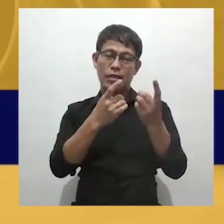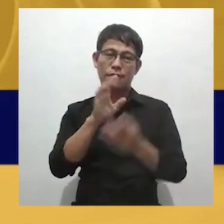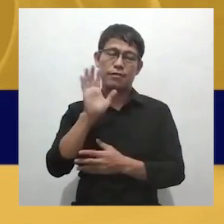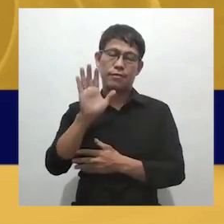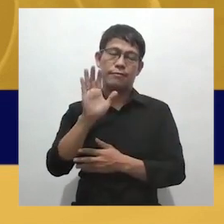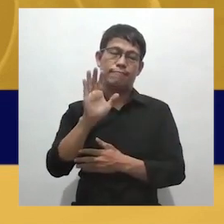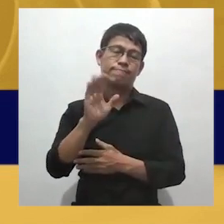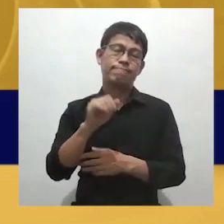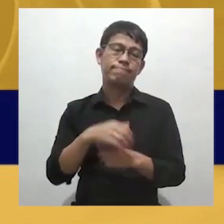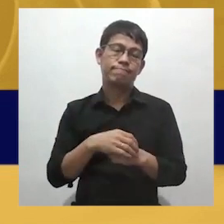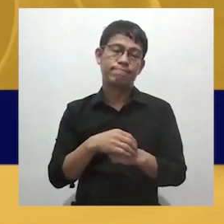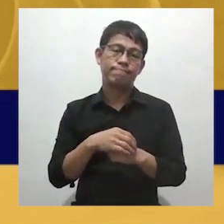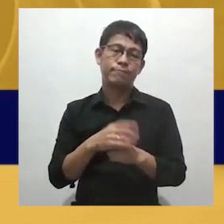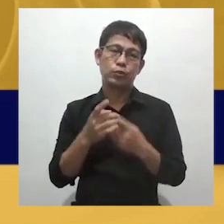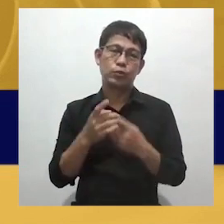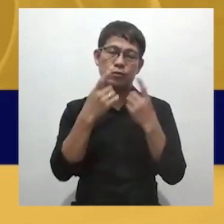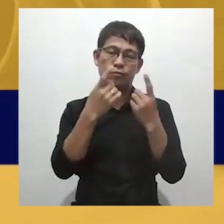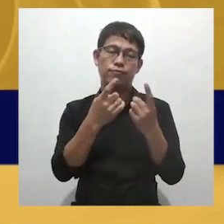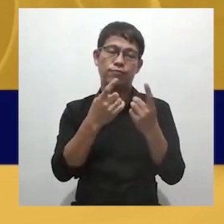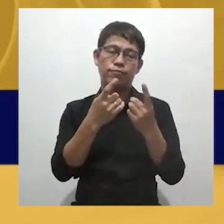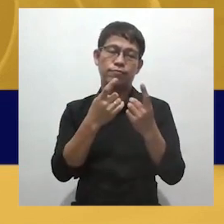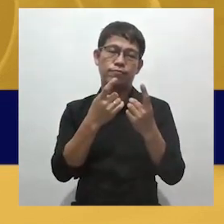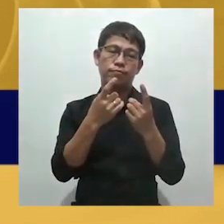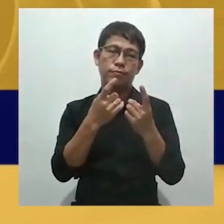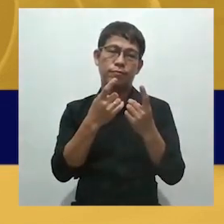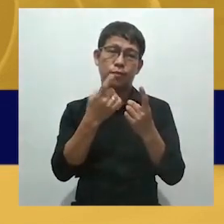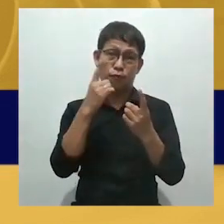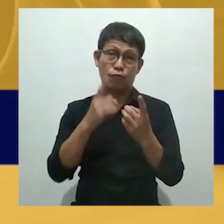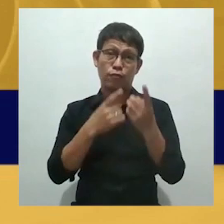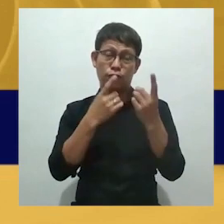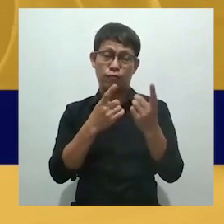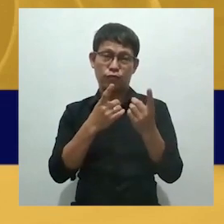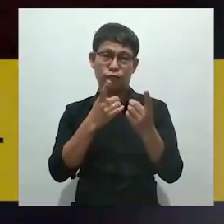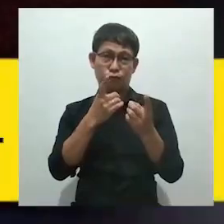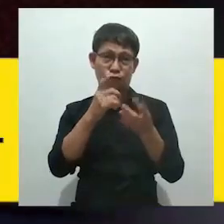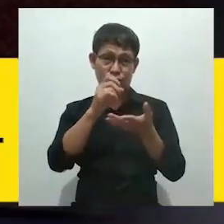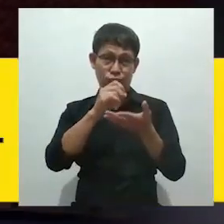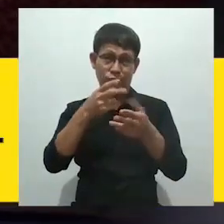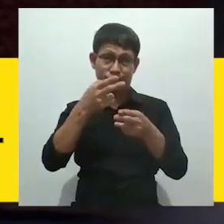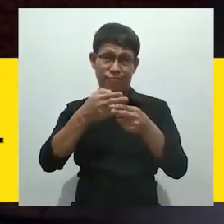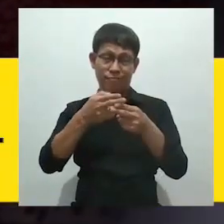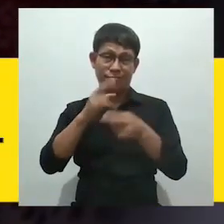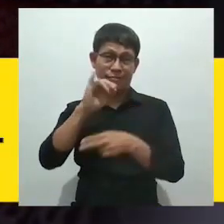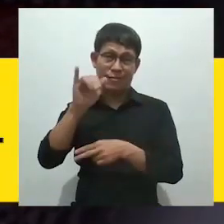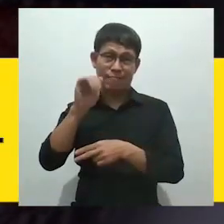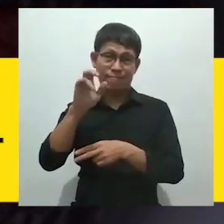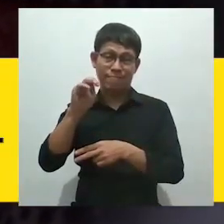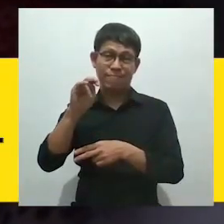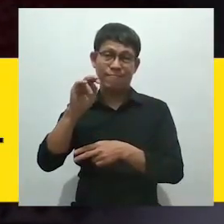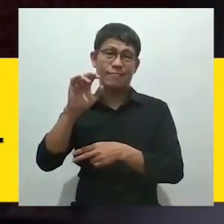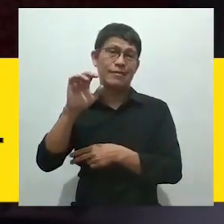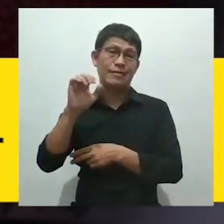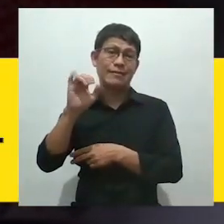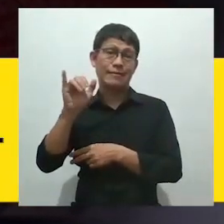gamit yung kanilang vouchers, yung donation voucher nila. Doon sa inyong donasyon, ilagay lamang ang pangalan ni Jaden James